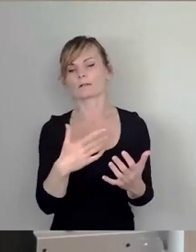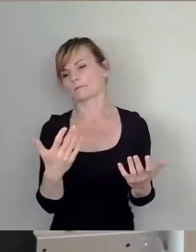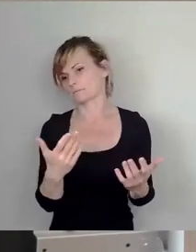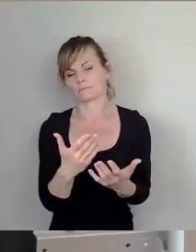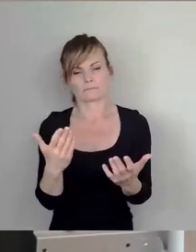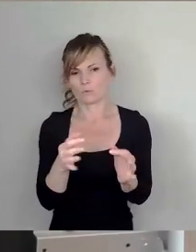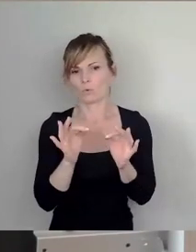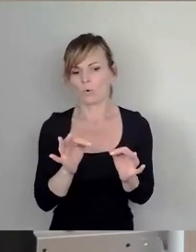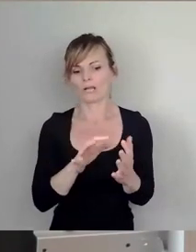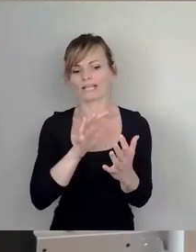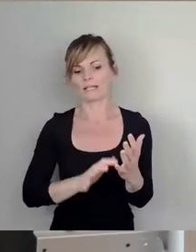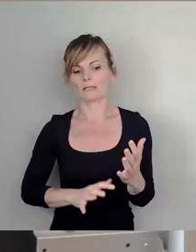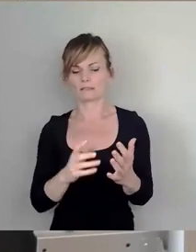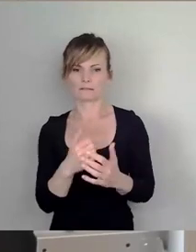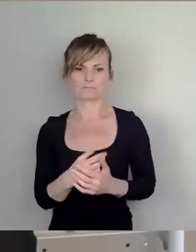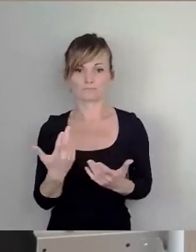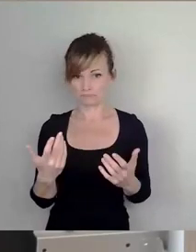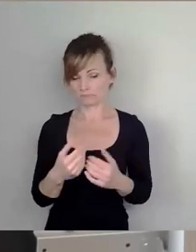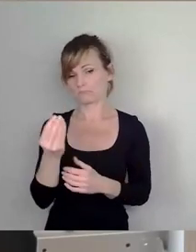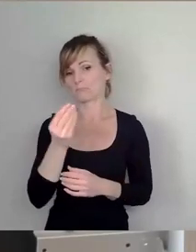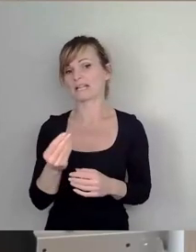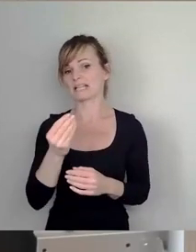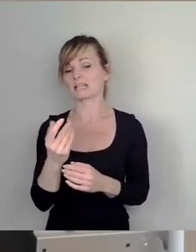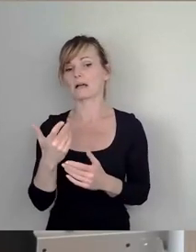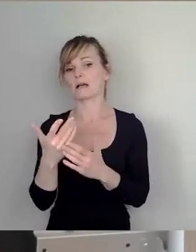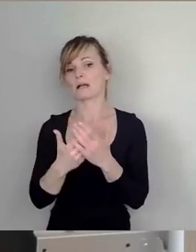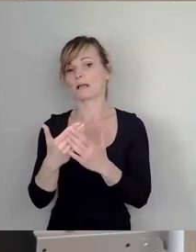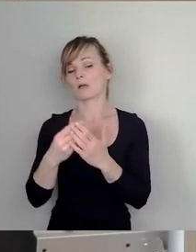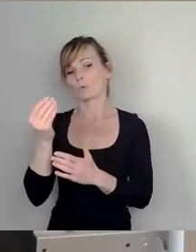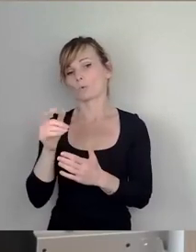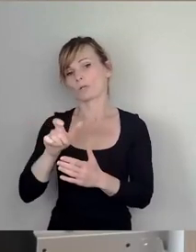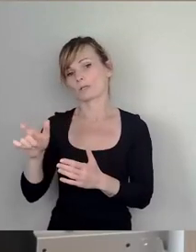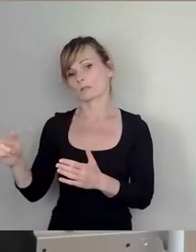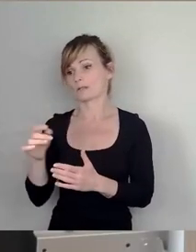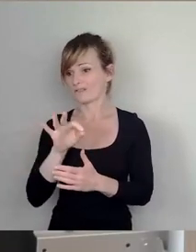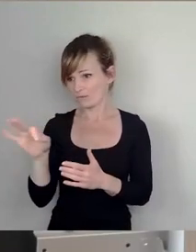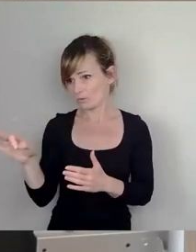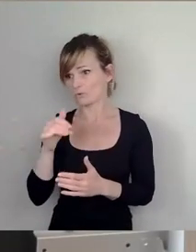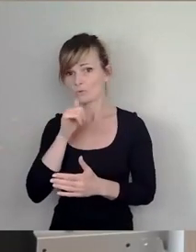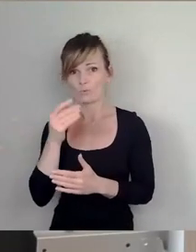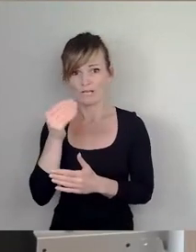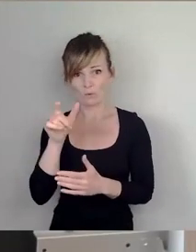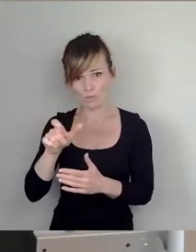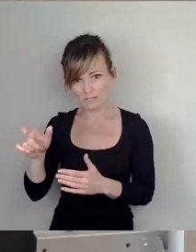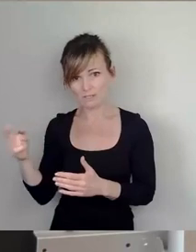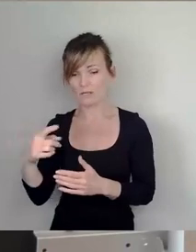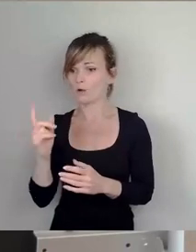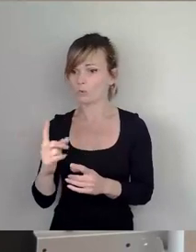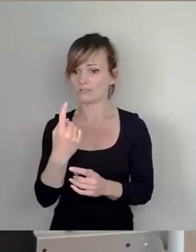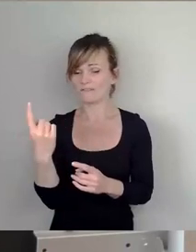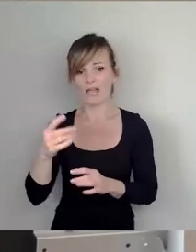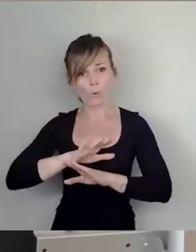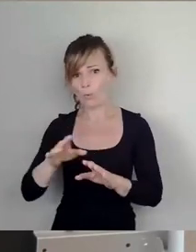Textfassung, nach Ansicht einer Reihe bildenden Künstler wirke sich auf sie und besonders auf junge Künstler und solche, die noch keinen Namen haben,